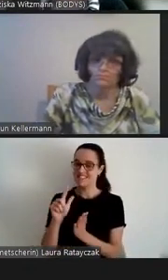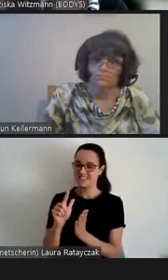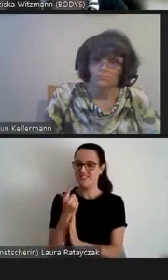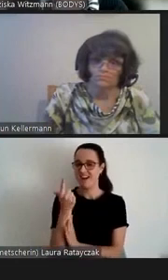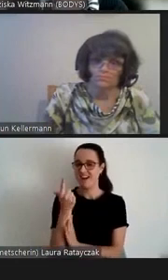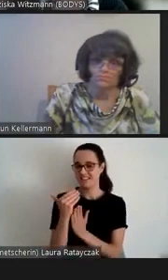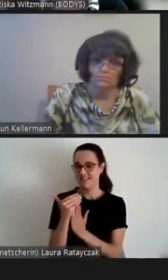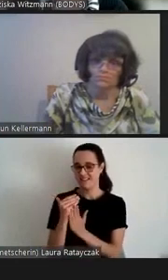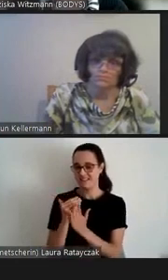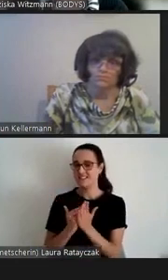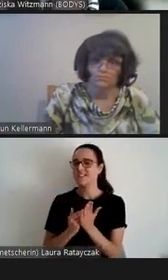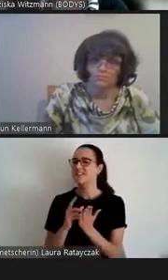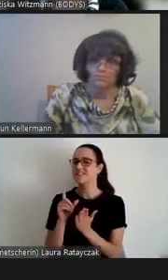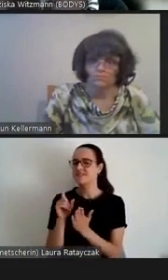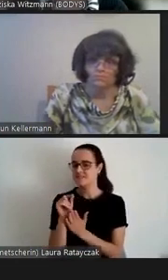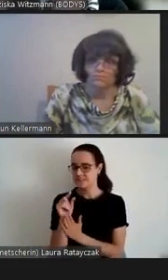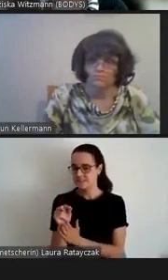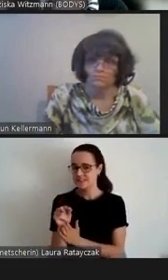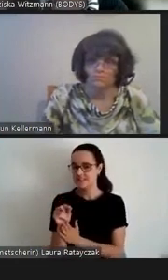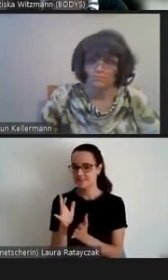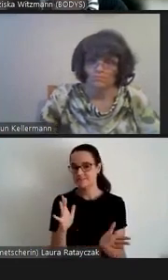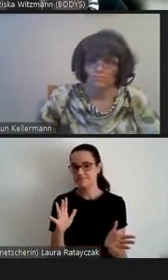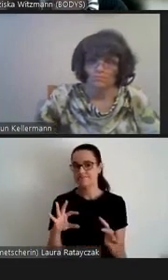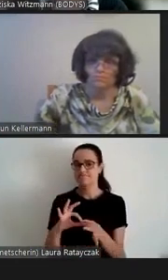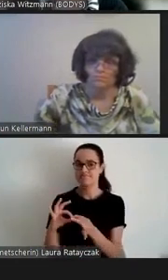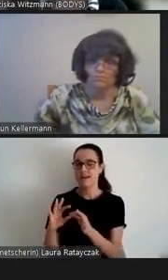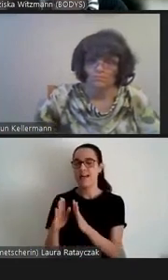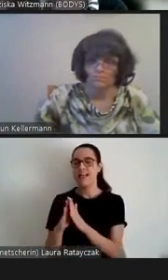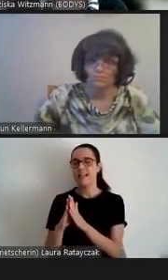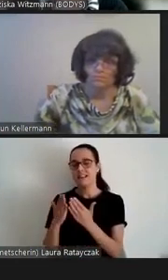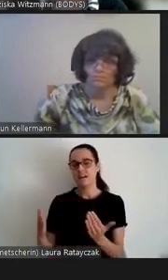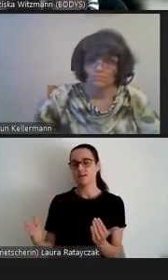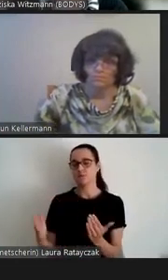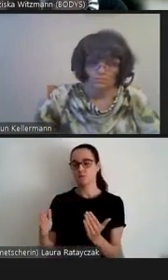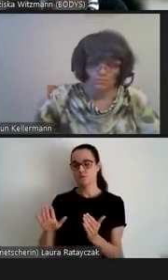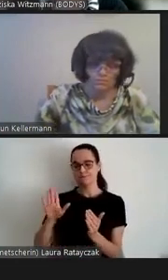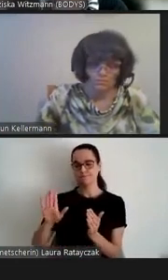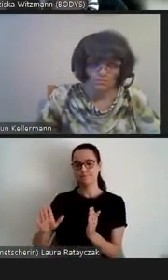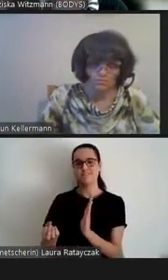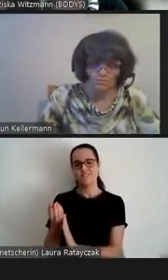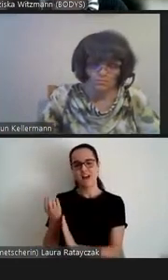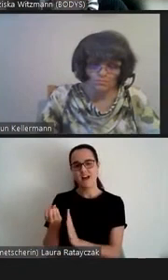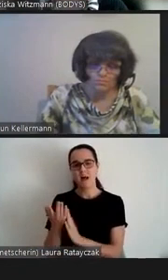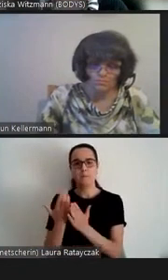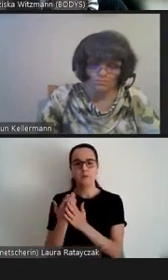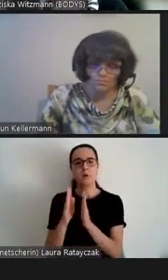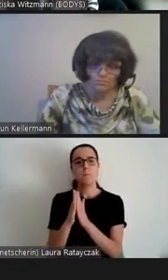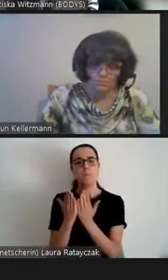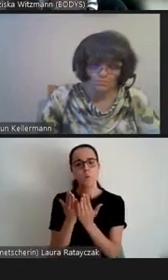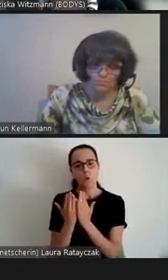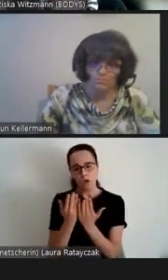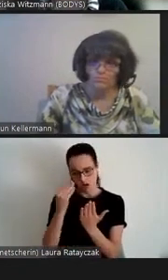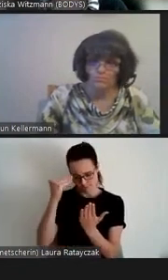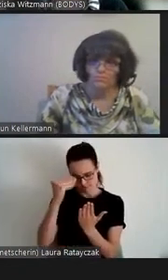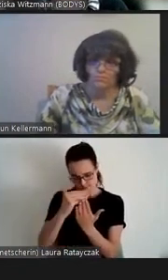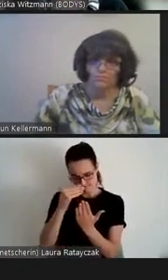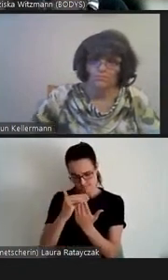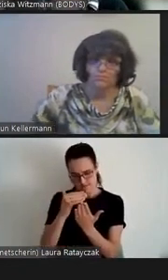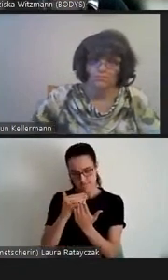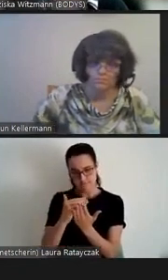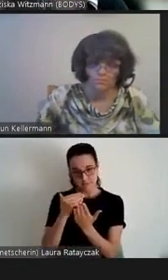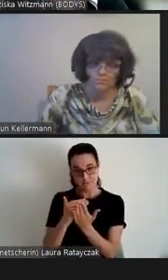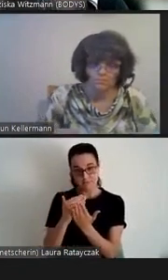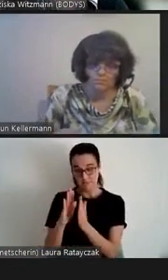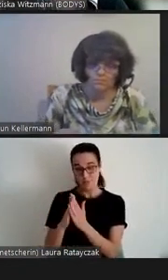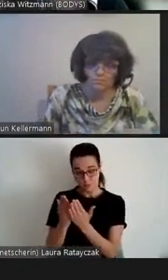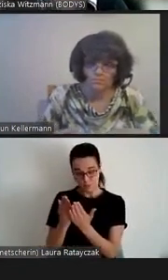tatsächlich literarische Werke, Bücher auflistet, in welchen Menschen